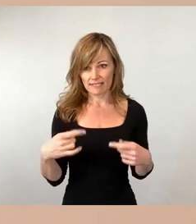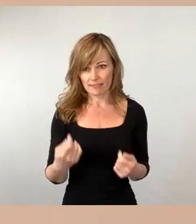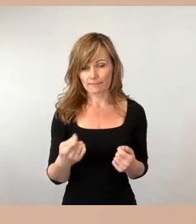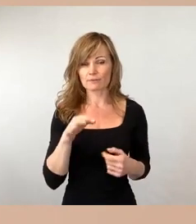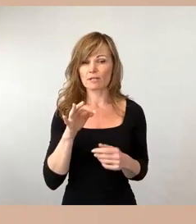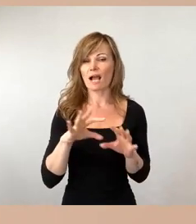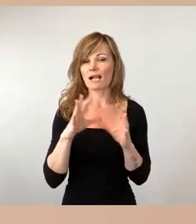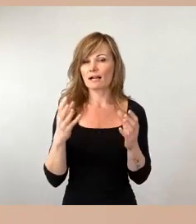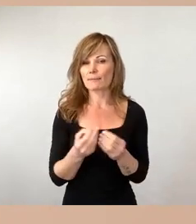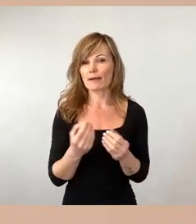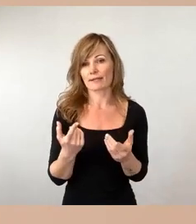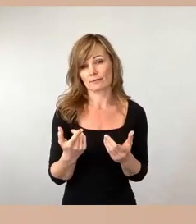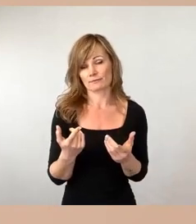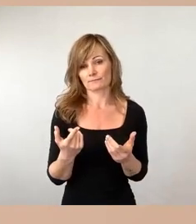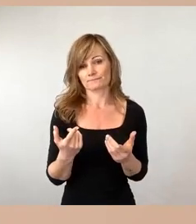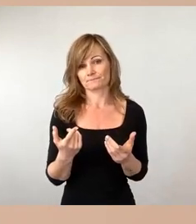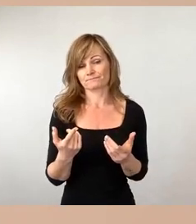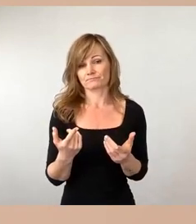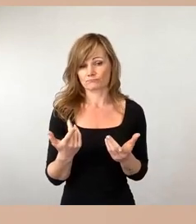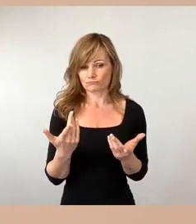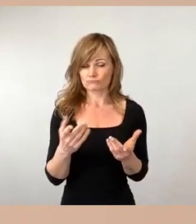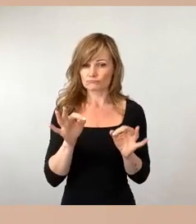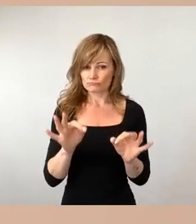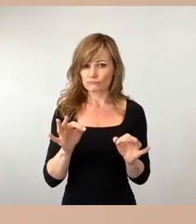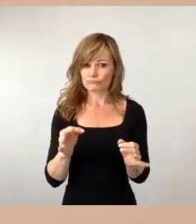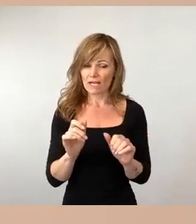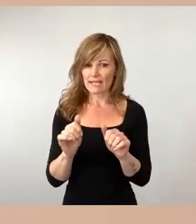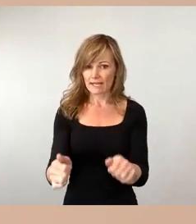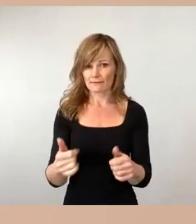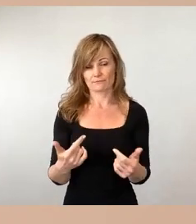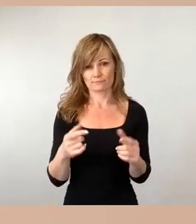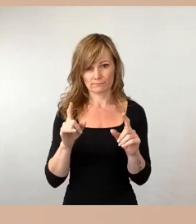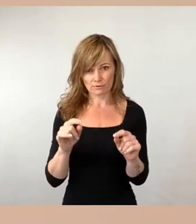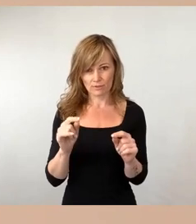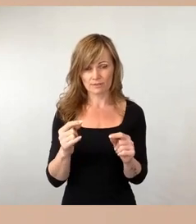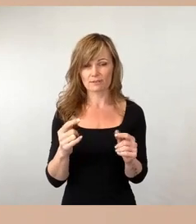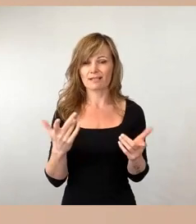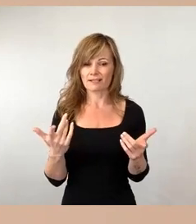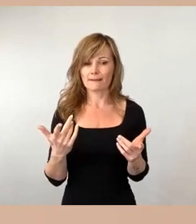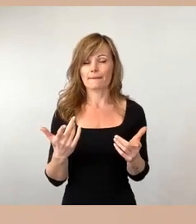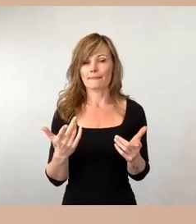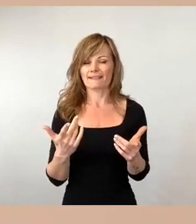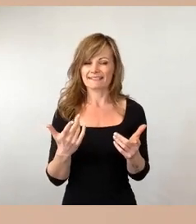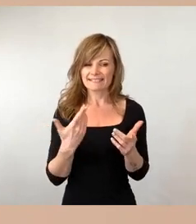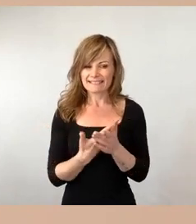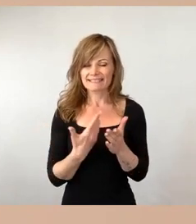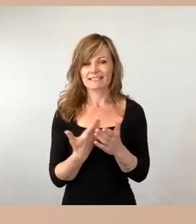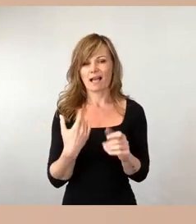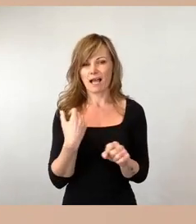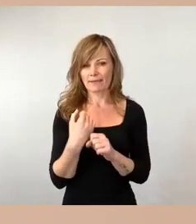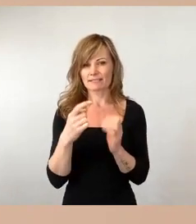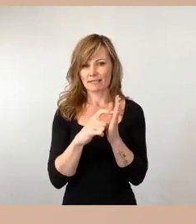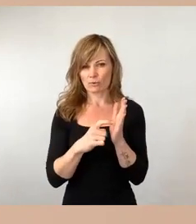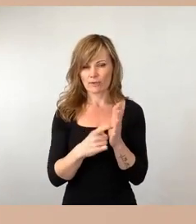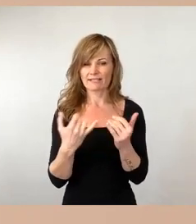sein. Das bedeutet, wir sind hier in einem sehr, sehr engen Rahmen, werte Damen und Herren. Und wenn Herr Nietzsche